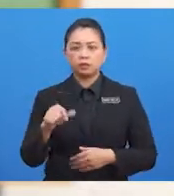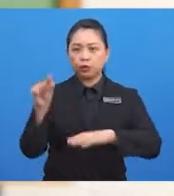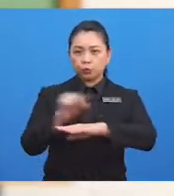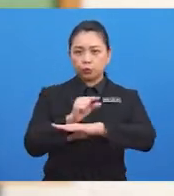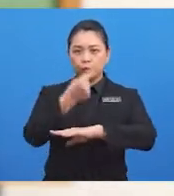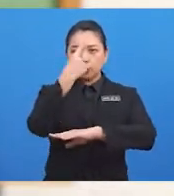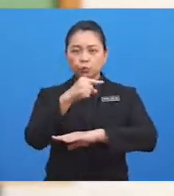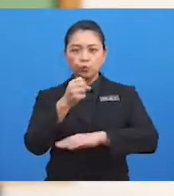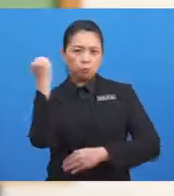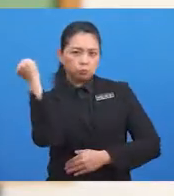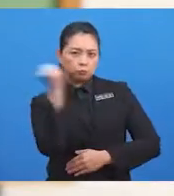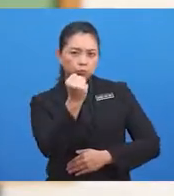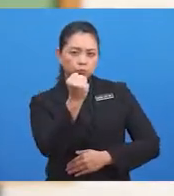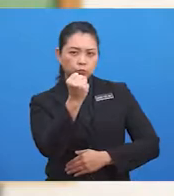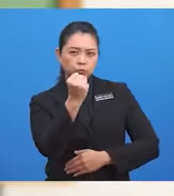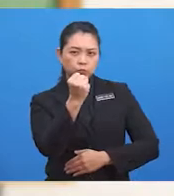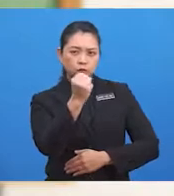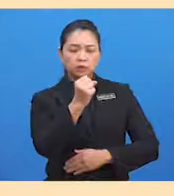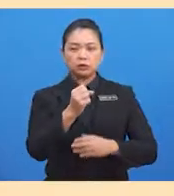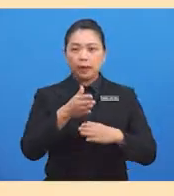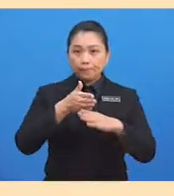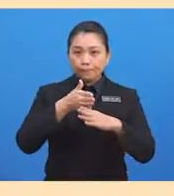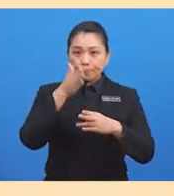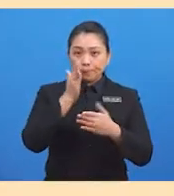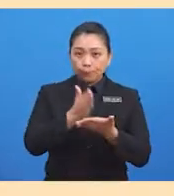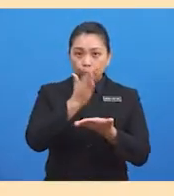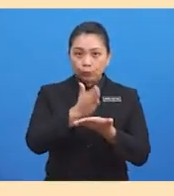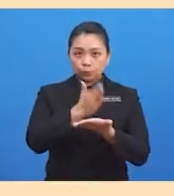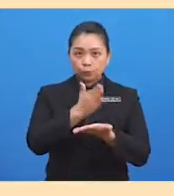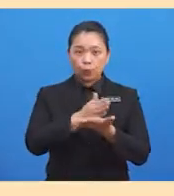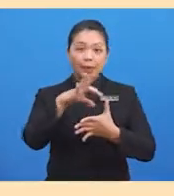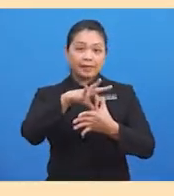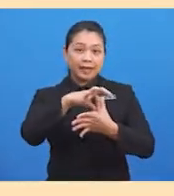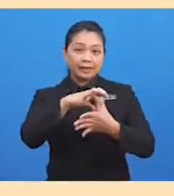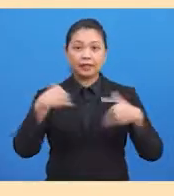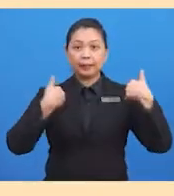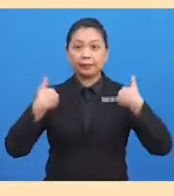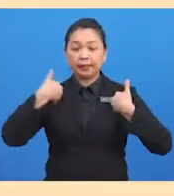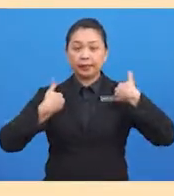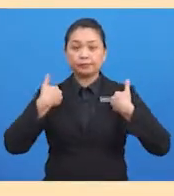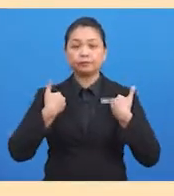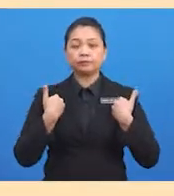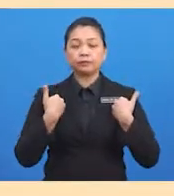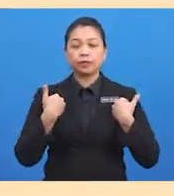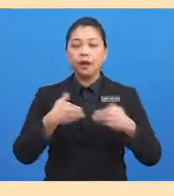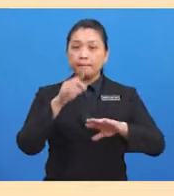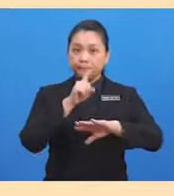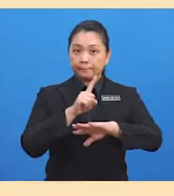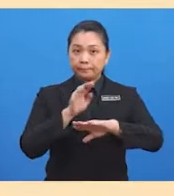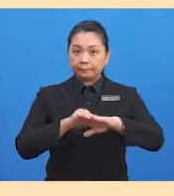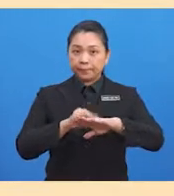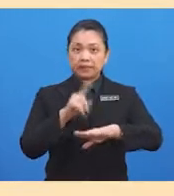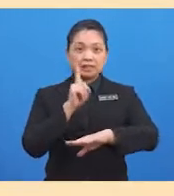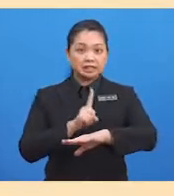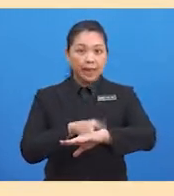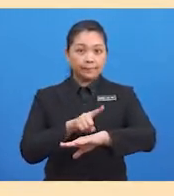dan memotong daging binatang buruan. Pada Zaman Mesolitik, peralatan yang diperbuat daripada